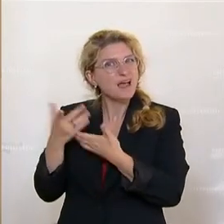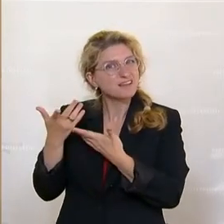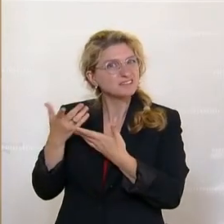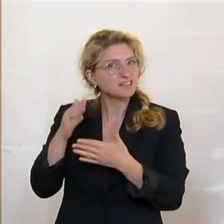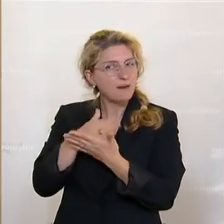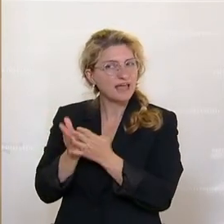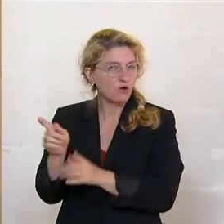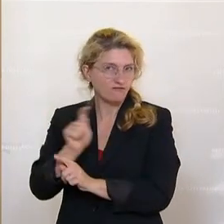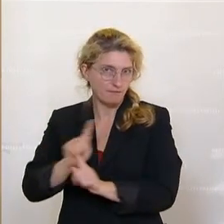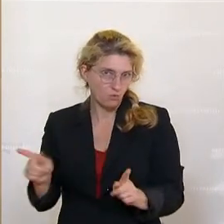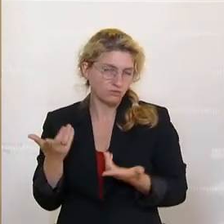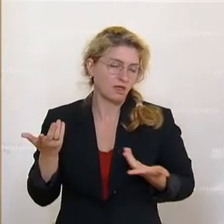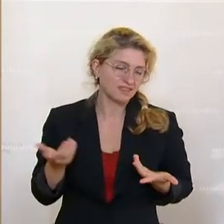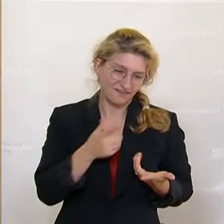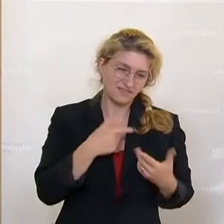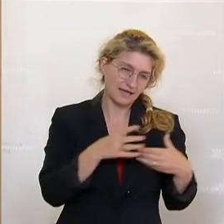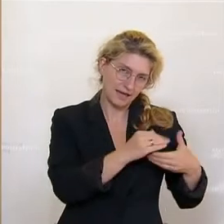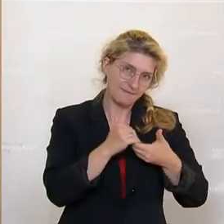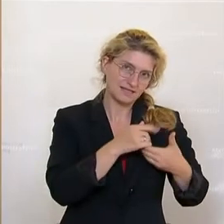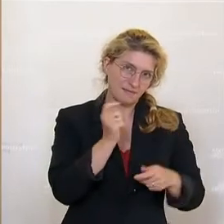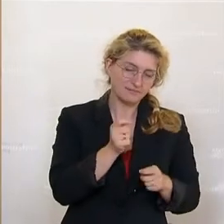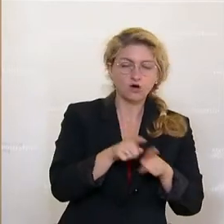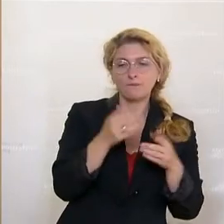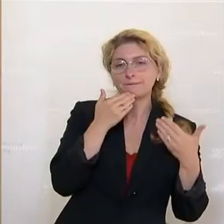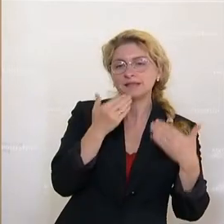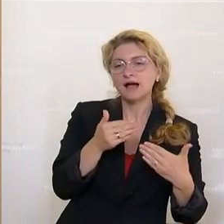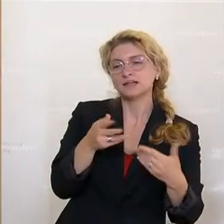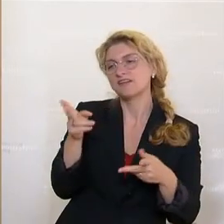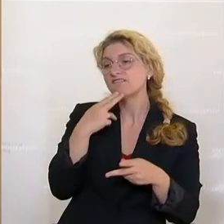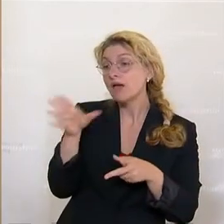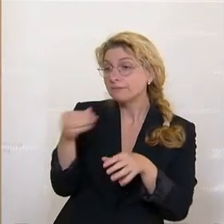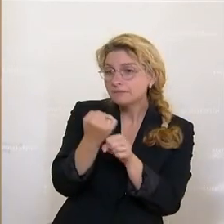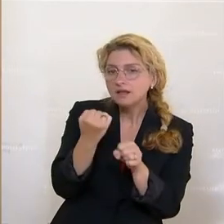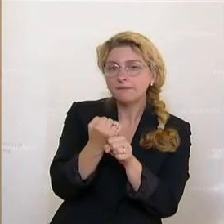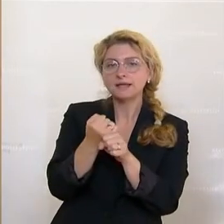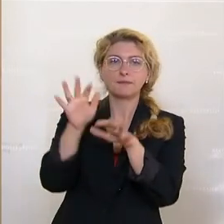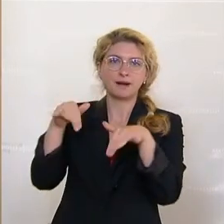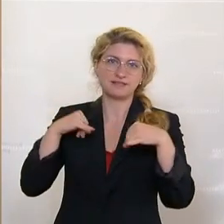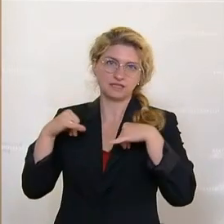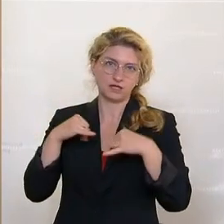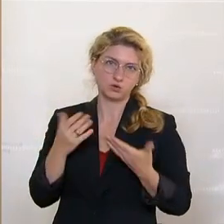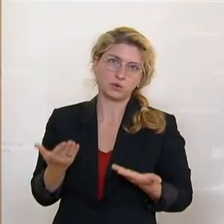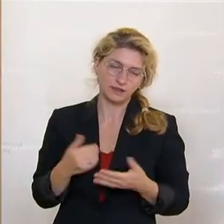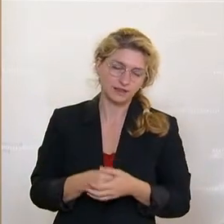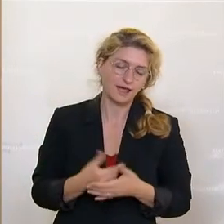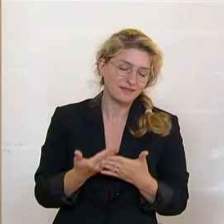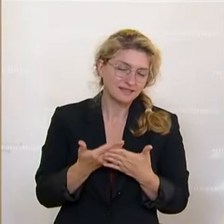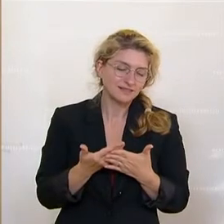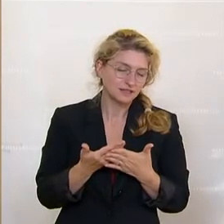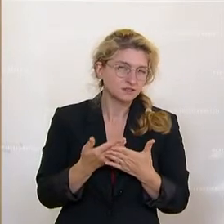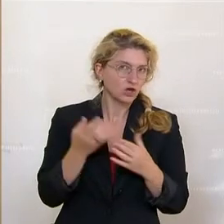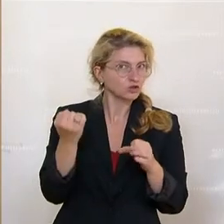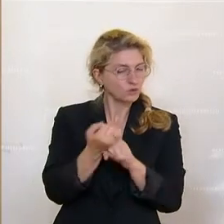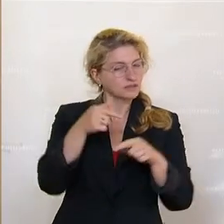gemeinsam auch als Abgeordnete bedanken bei den Mitarbeiterinnen und Mitarbeitern der Parlamentsdirektion. Deswegen sollte man das